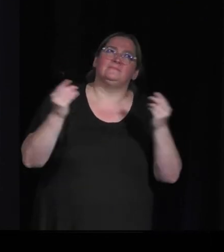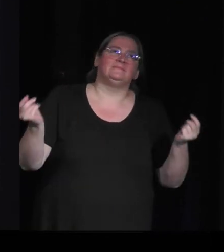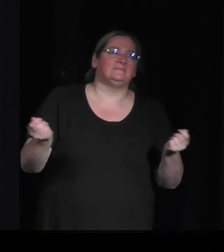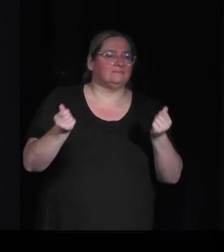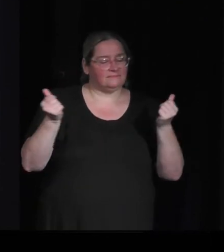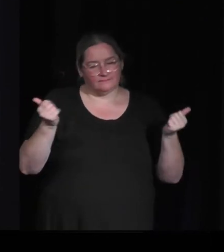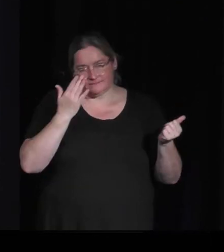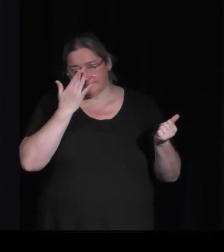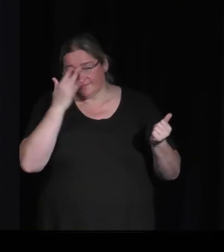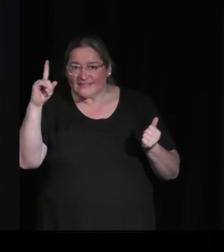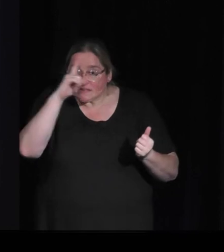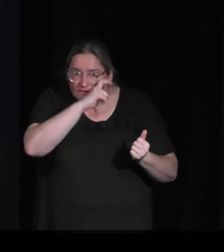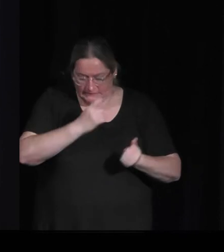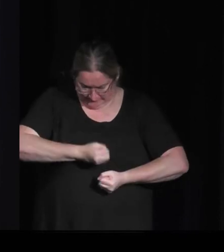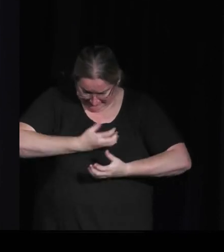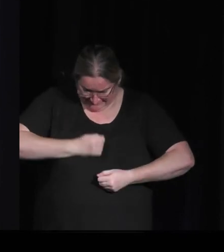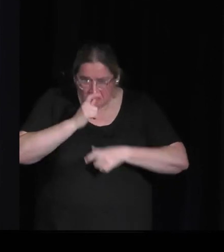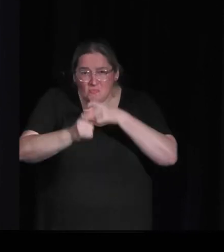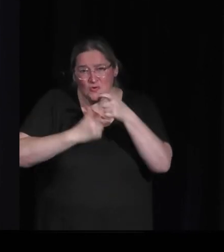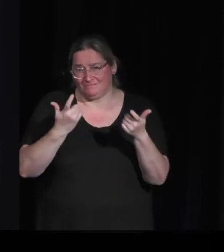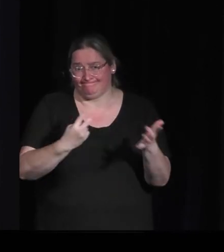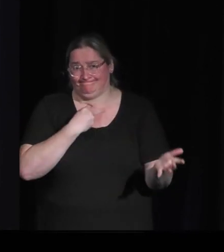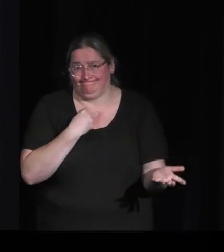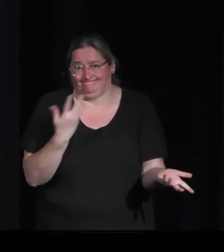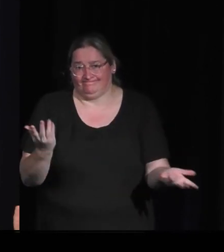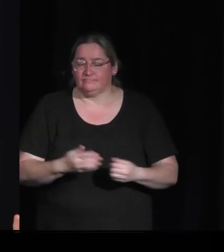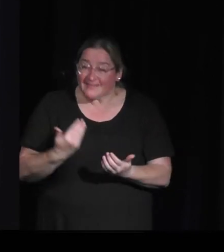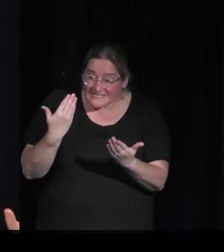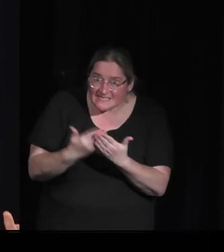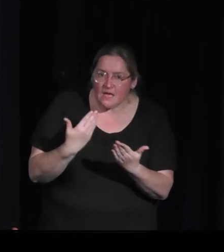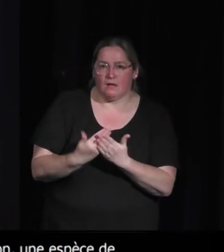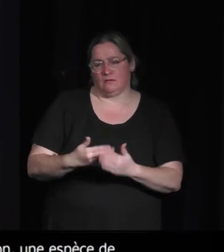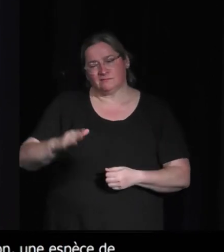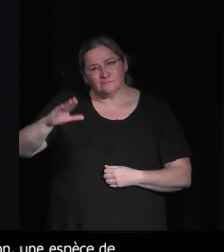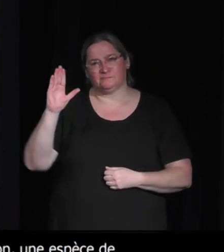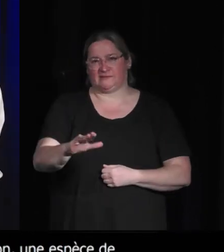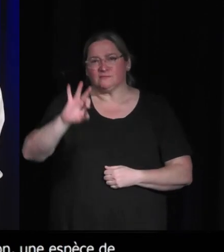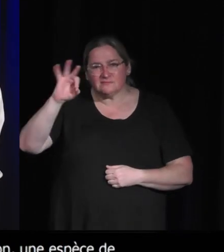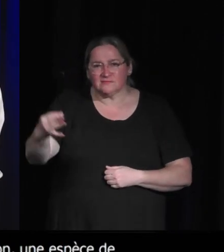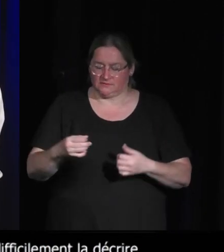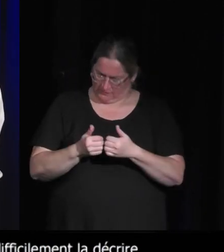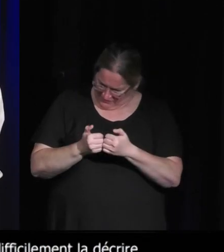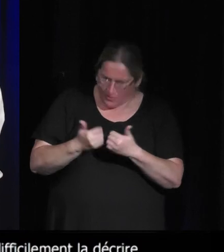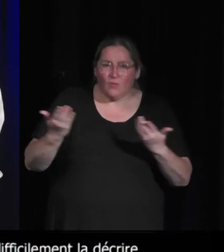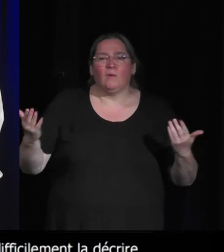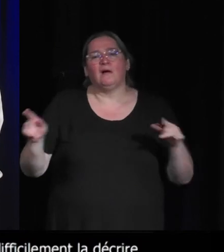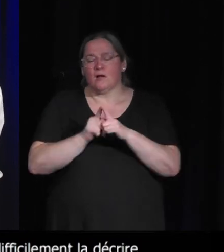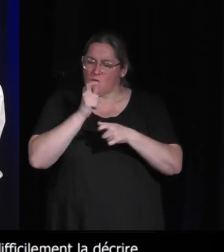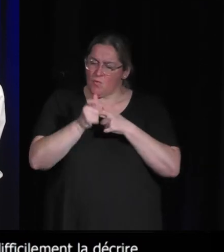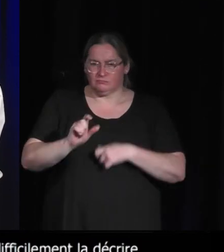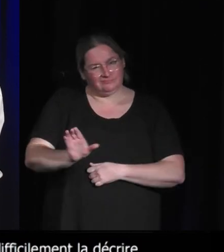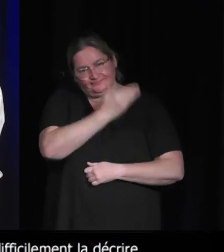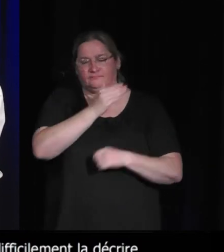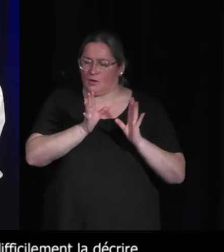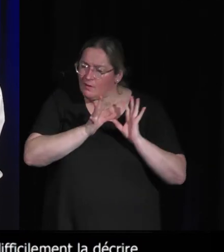On peut difficilement la décrire pleinement avec des mots. C'est ça la spécificité aussi du jeu vidéo. Ce'est pas des mots, c'est